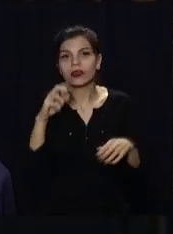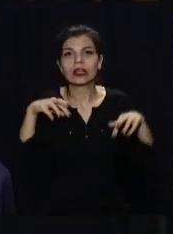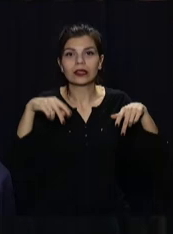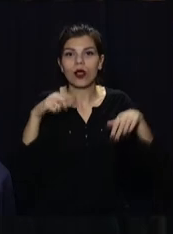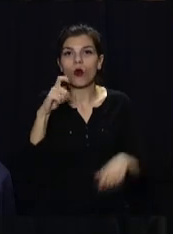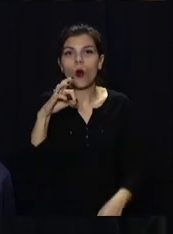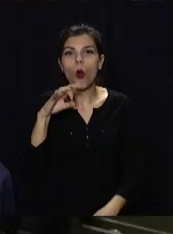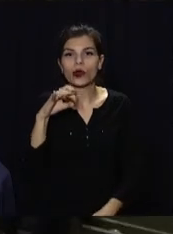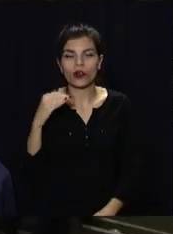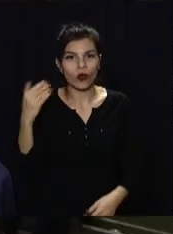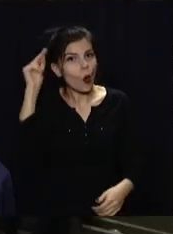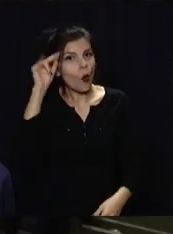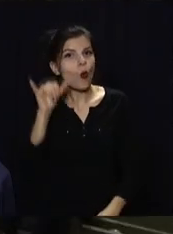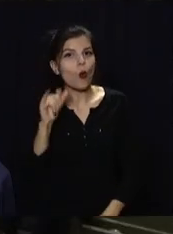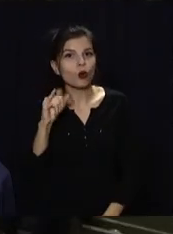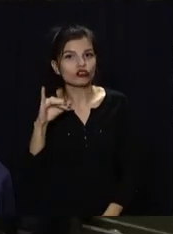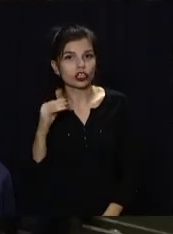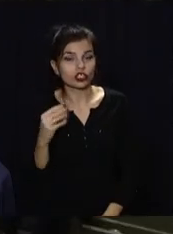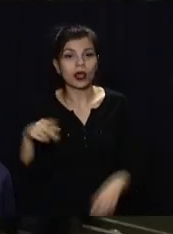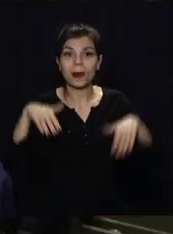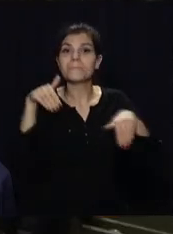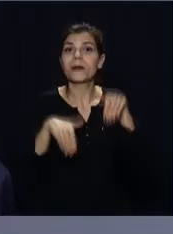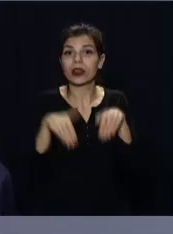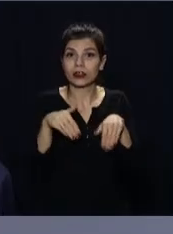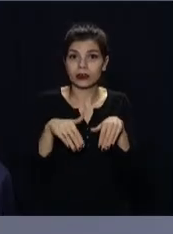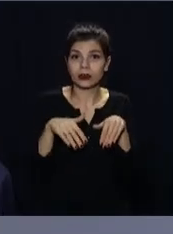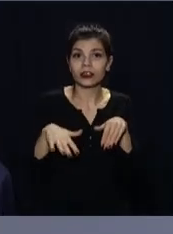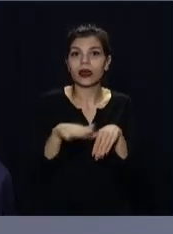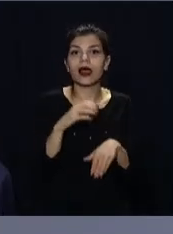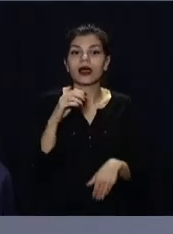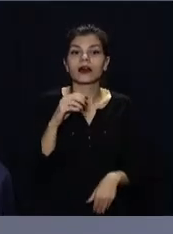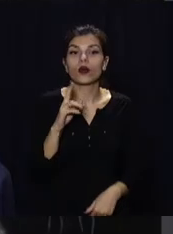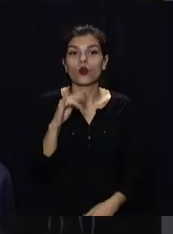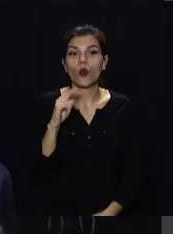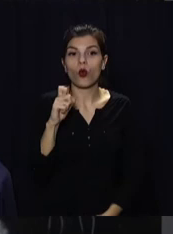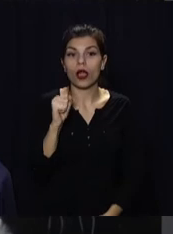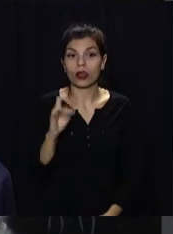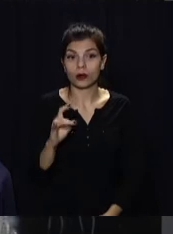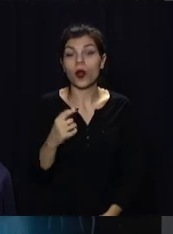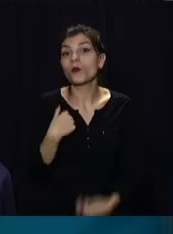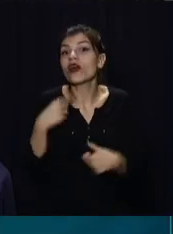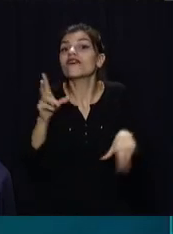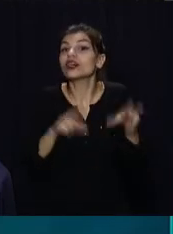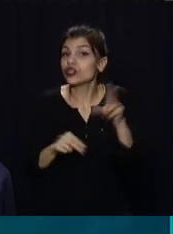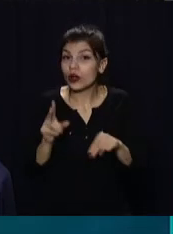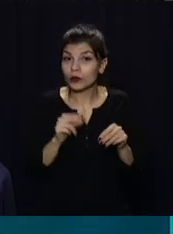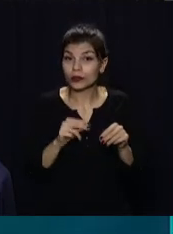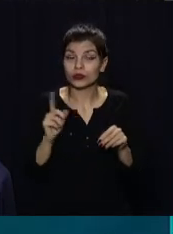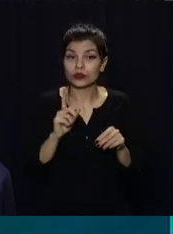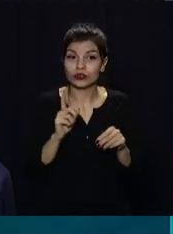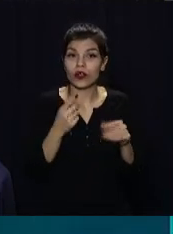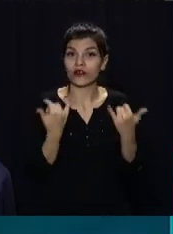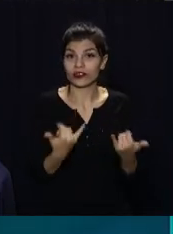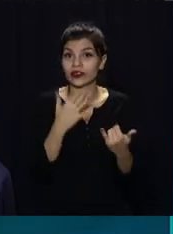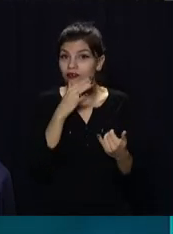хореографічному училищу. Ця ініціатива прийме балерина національної опери Катерини Кухар. Ми вважаємо, що в